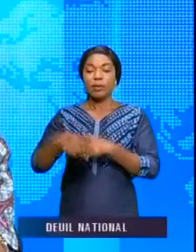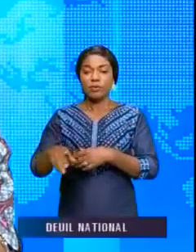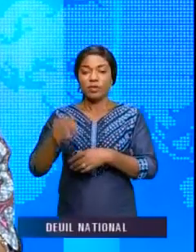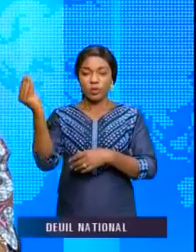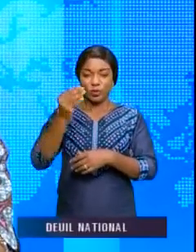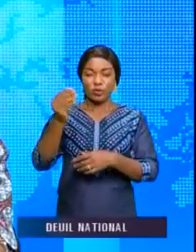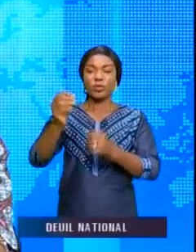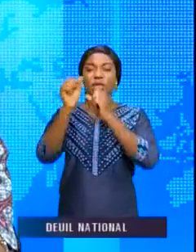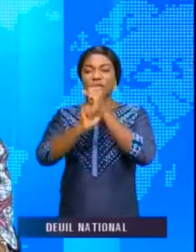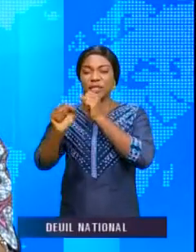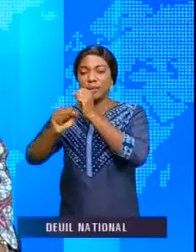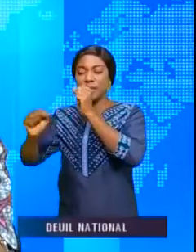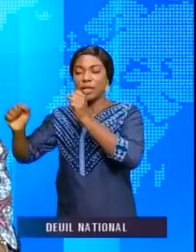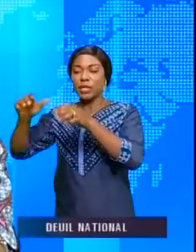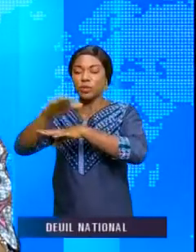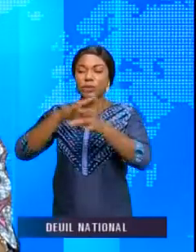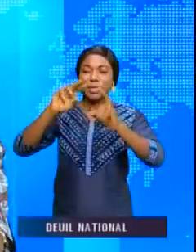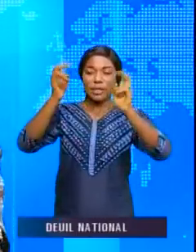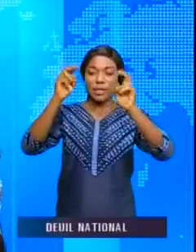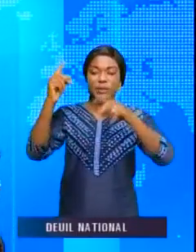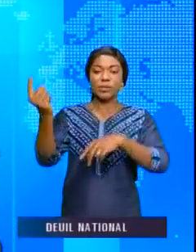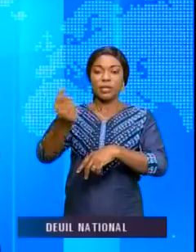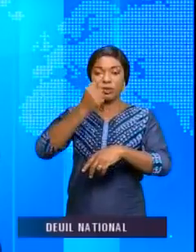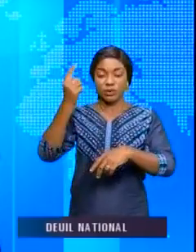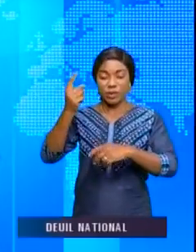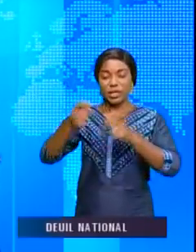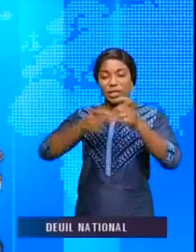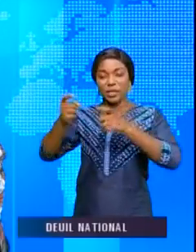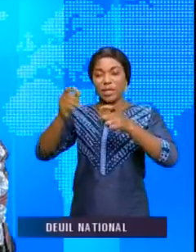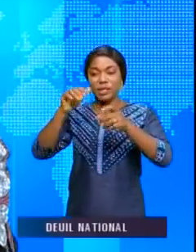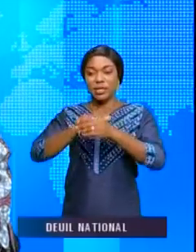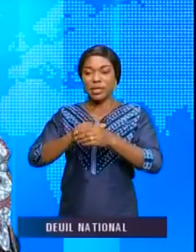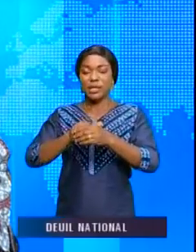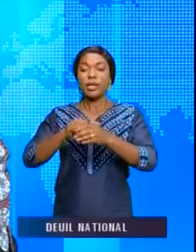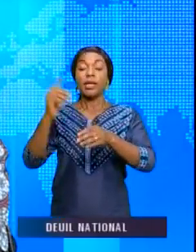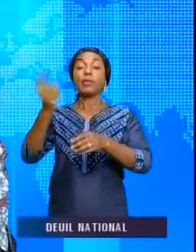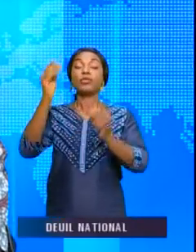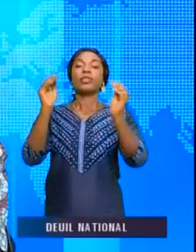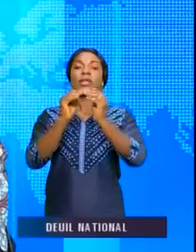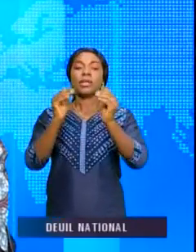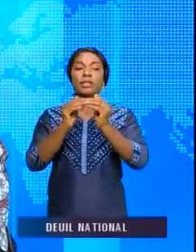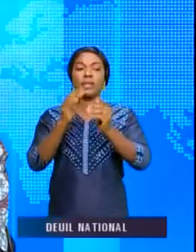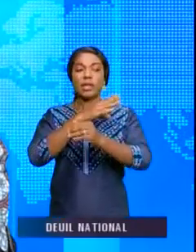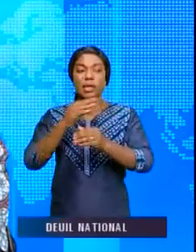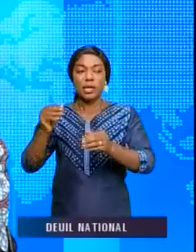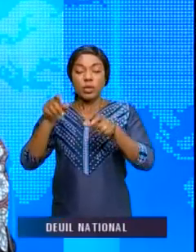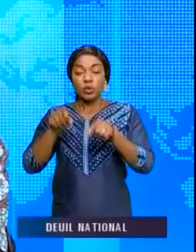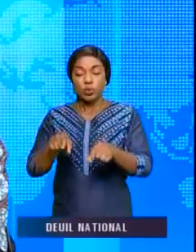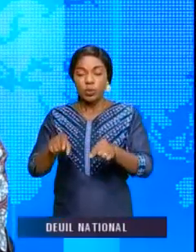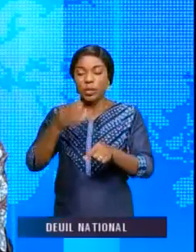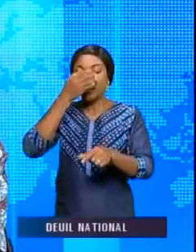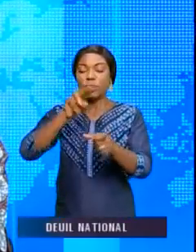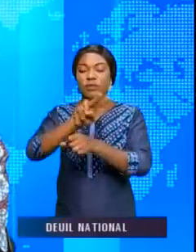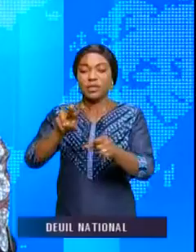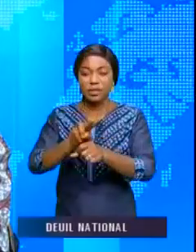sensibilisées sur le thème national le leadership féminin d'excellence dans un monde égalitaire et numérique à l'ère de la Covid